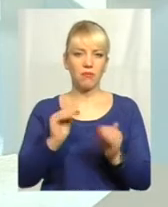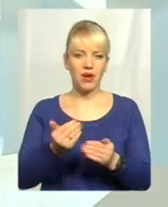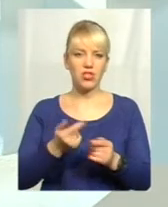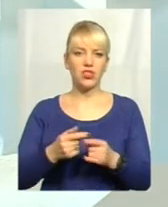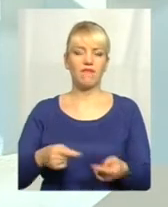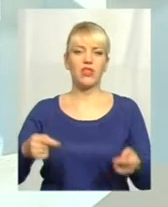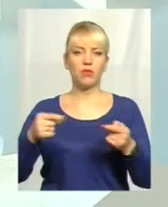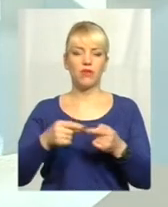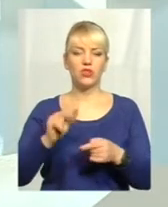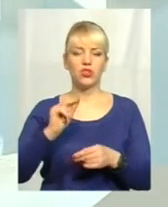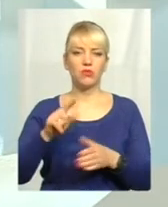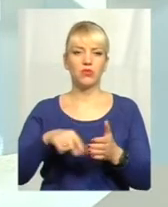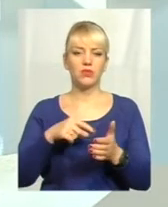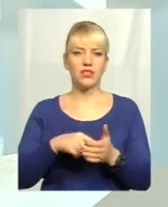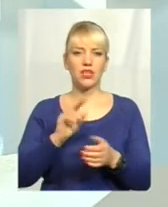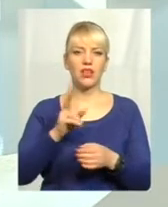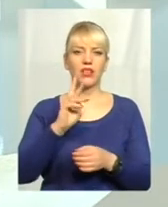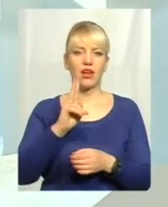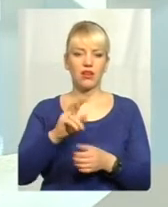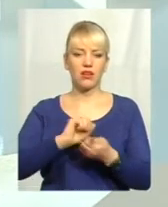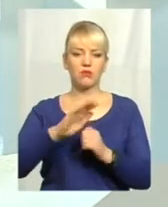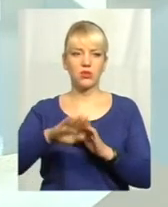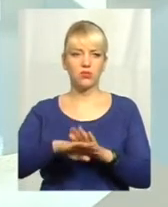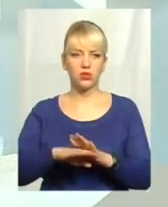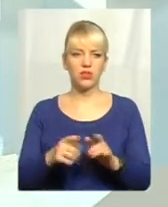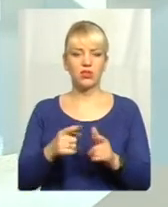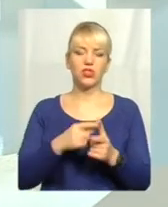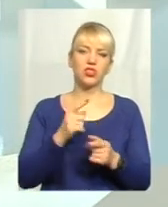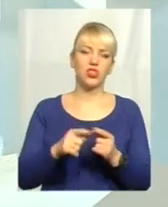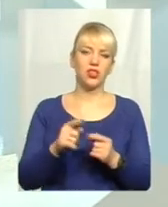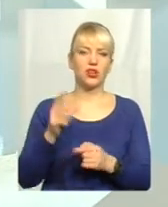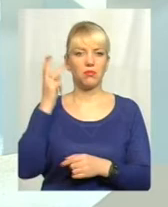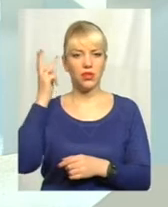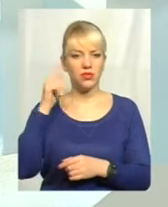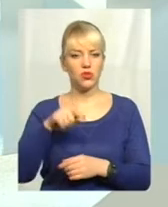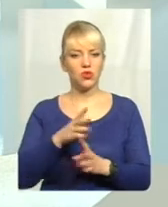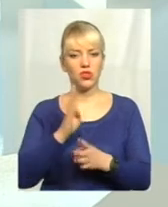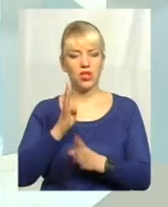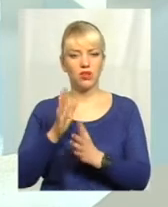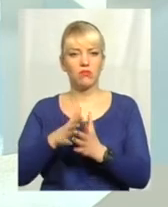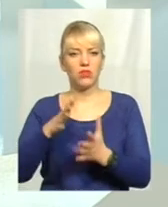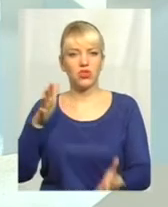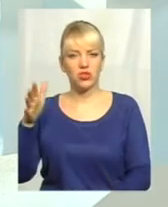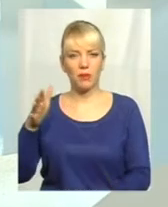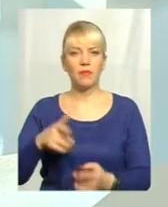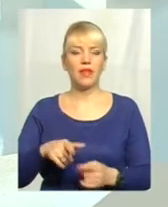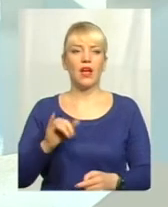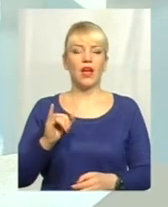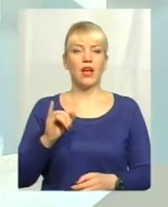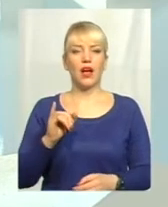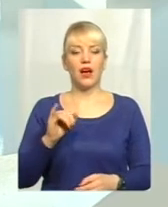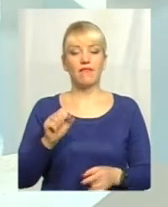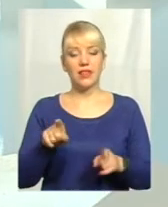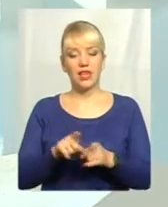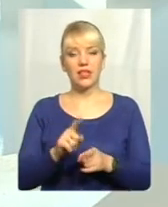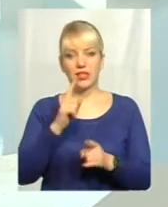відповідно, ніж в містах таких, як Каменець-Подільський чи, звичайно, Хмельницький. Тут черг набагато більше громадян. А в